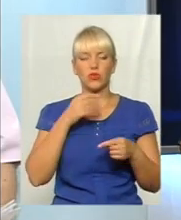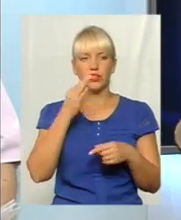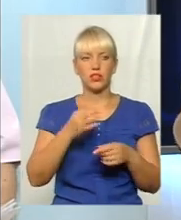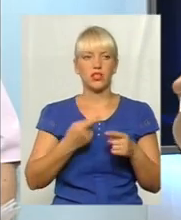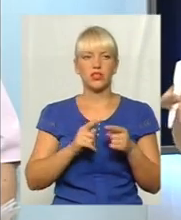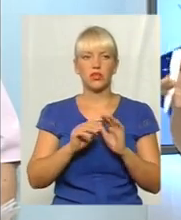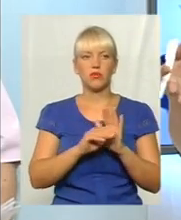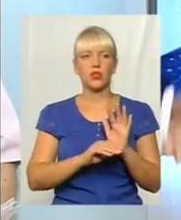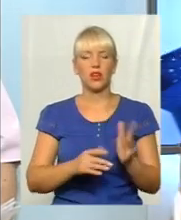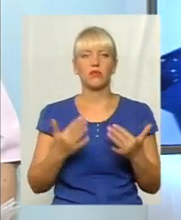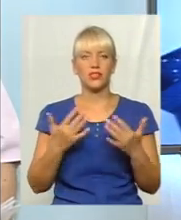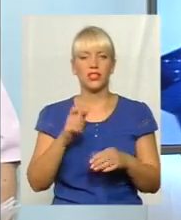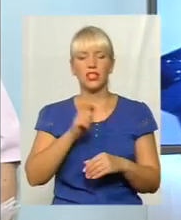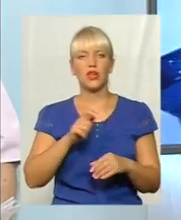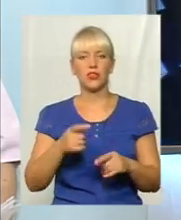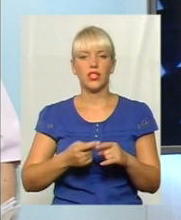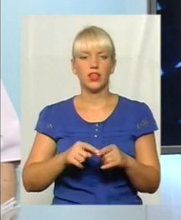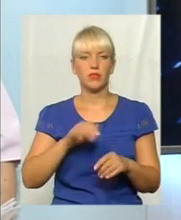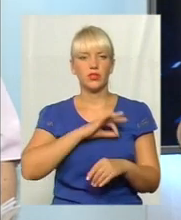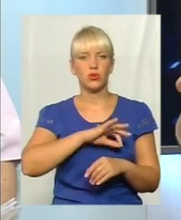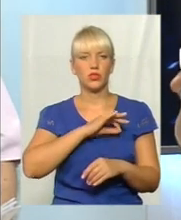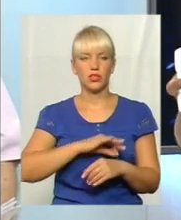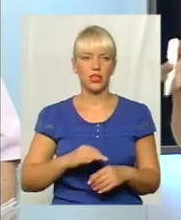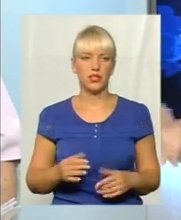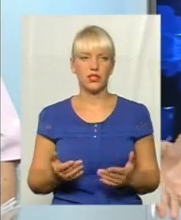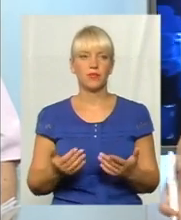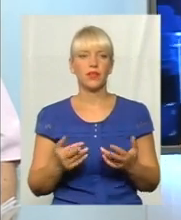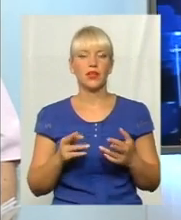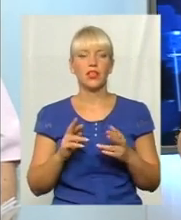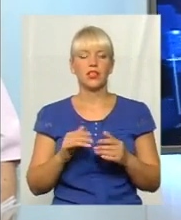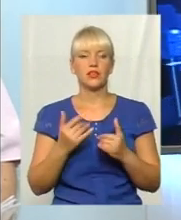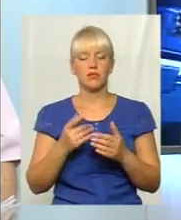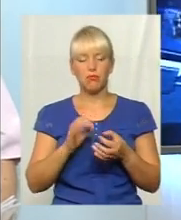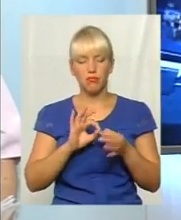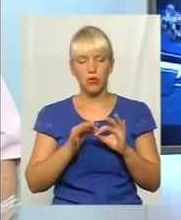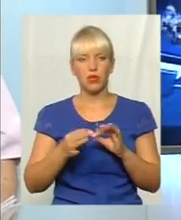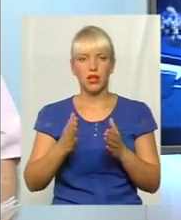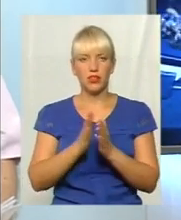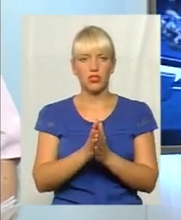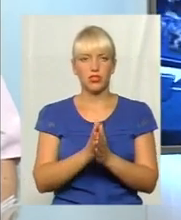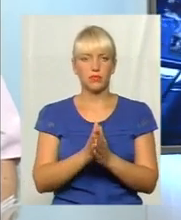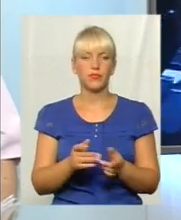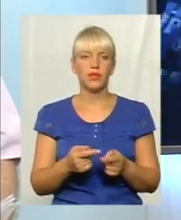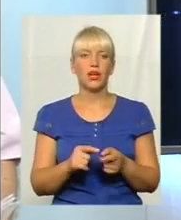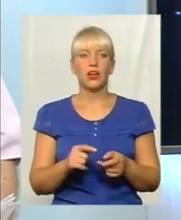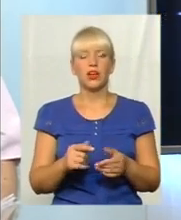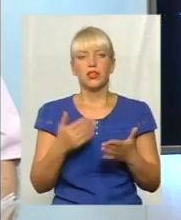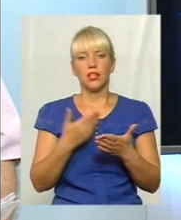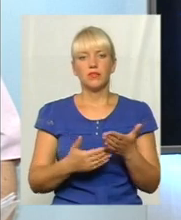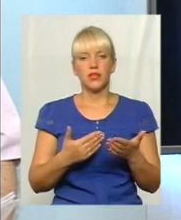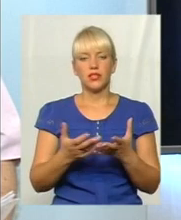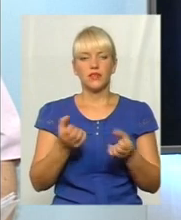програми, скільки, все ж таки, людей ними скористалося? Ну, якось більш докладніше. Ну, до прикладу, взяти